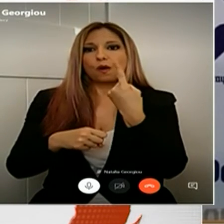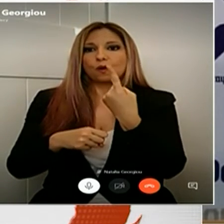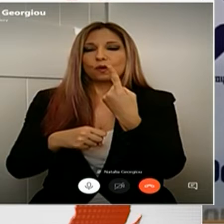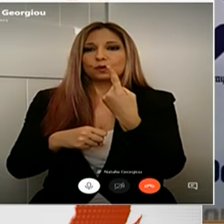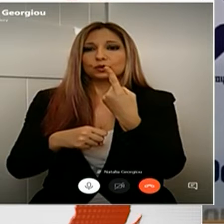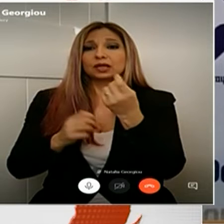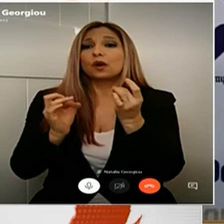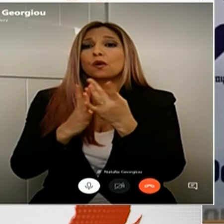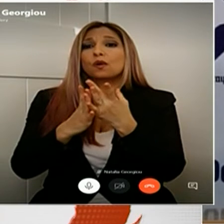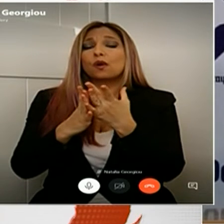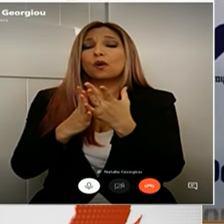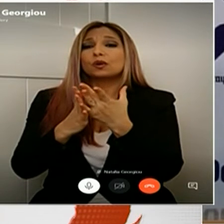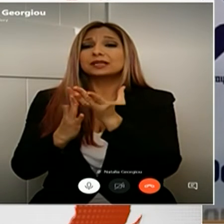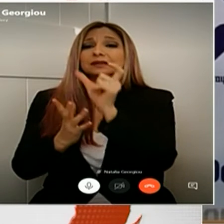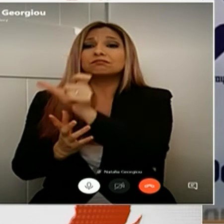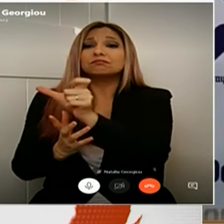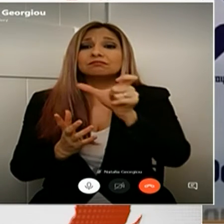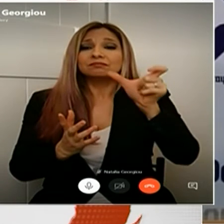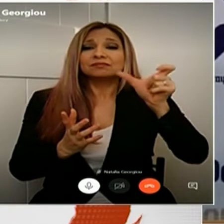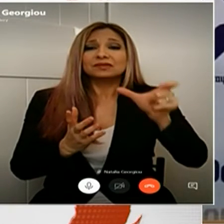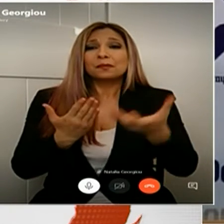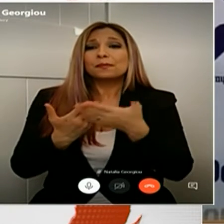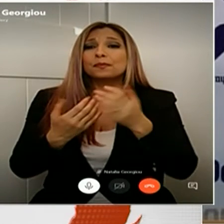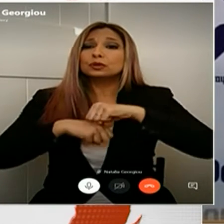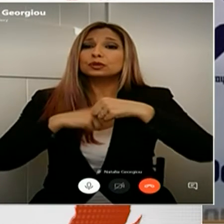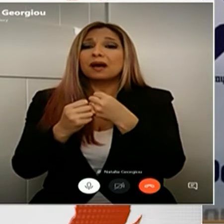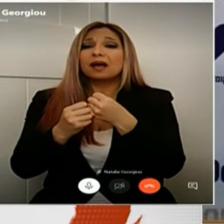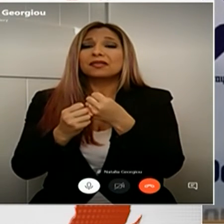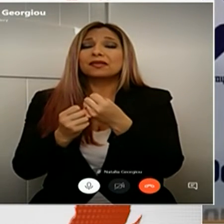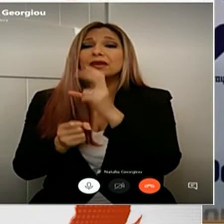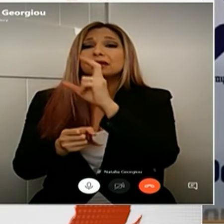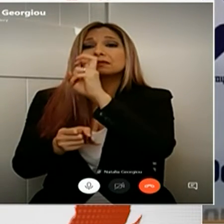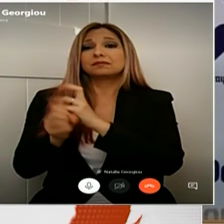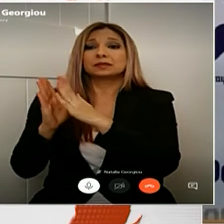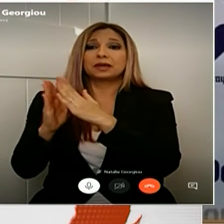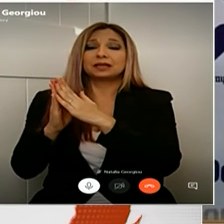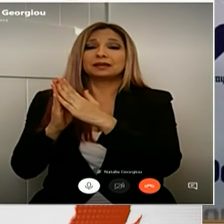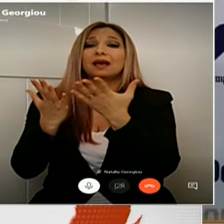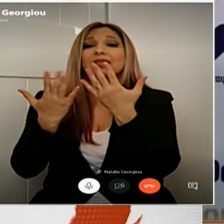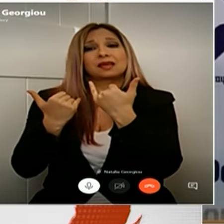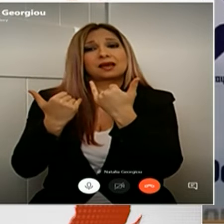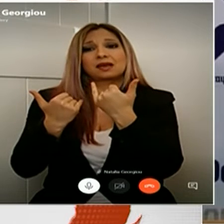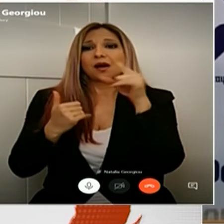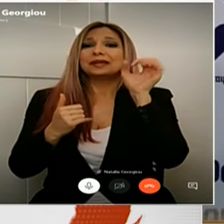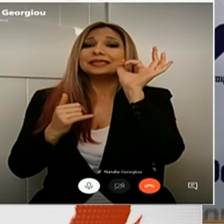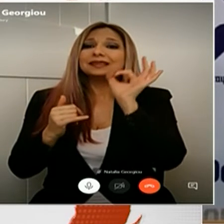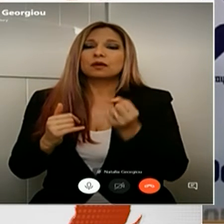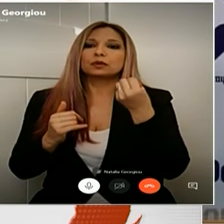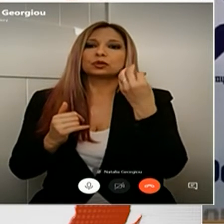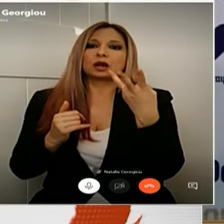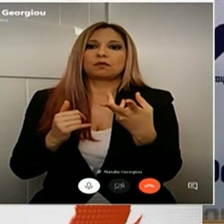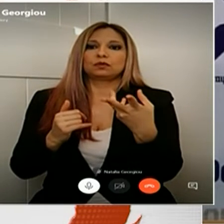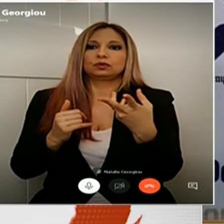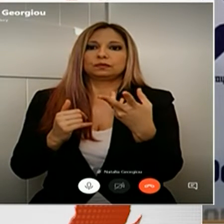τις δικές σας στερήσεις σίγουρα δεν θα είχαμε αυτούς τους αριθμούς οι οποίοι μας επιτρέπουν να προσδοκούμε για τη συνέχεια.